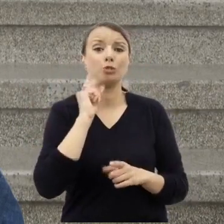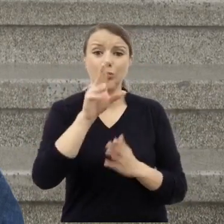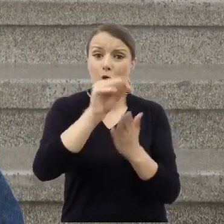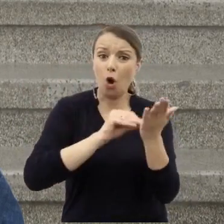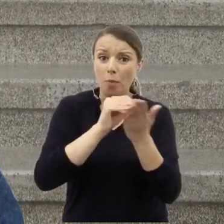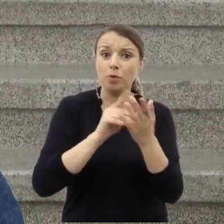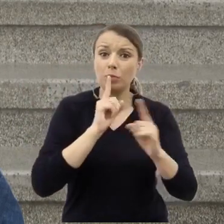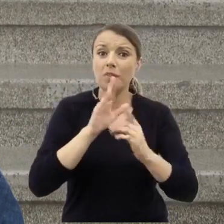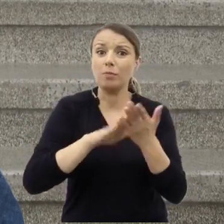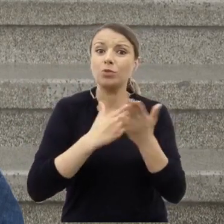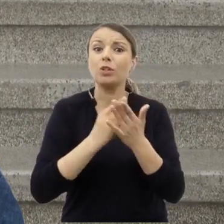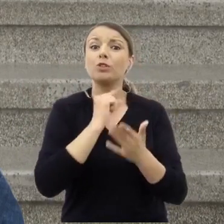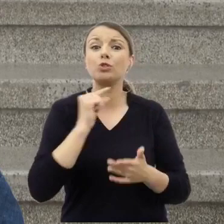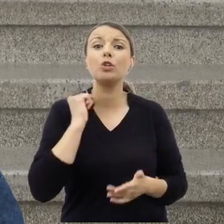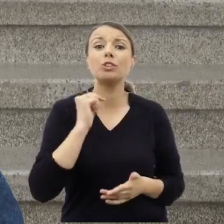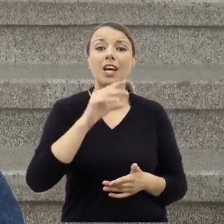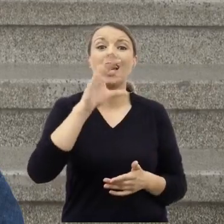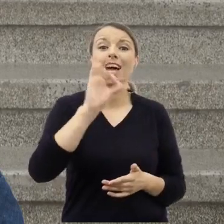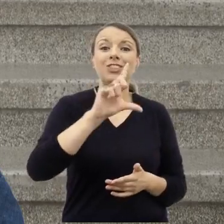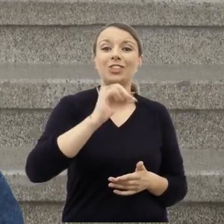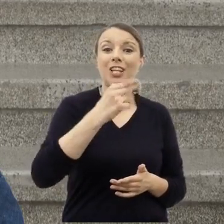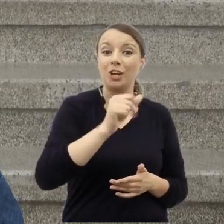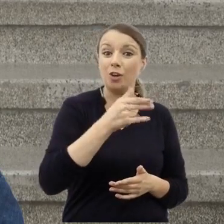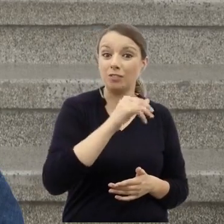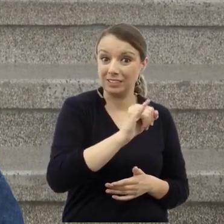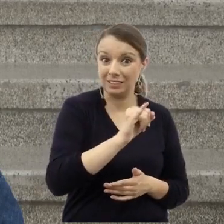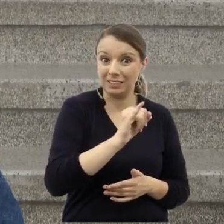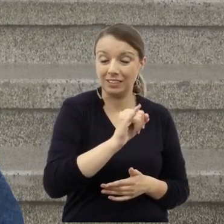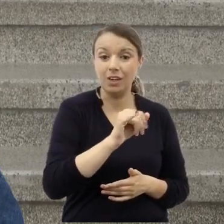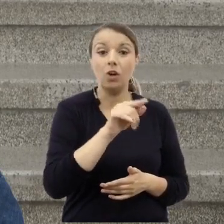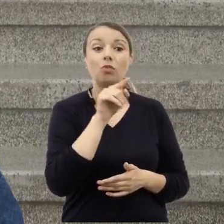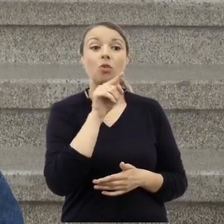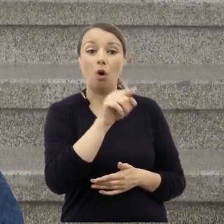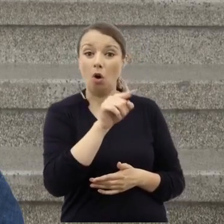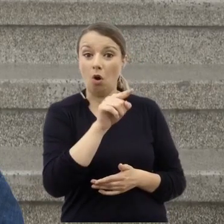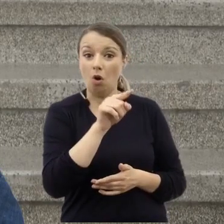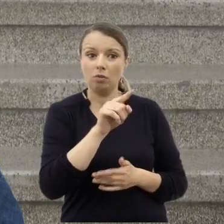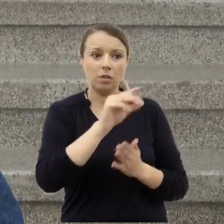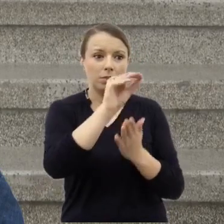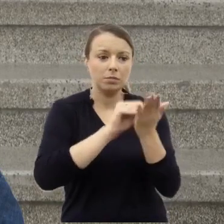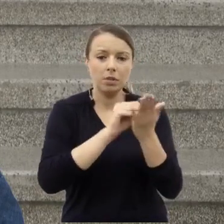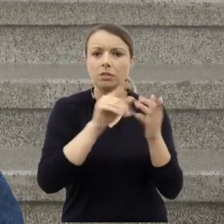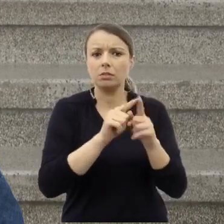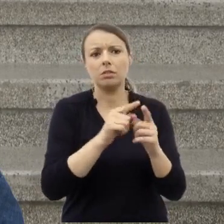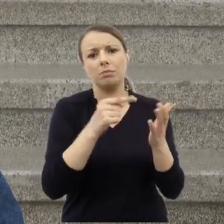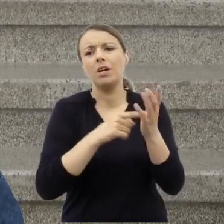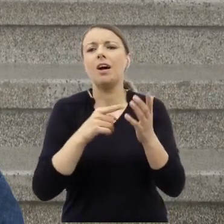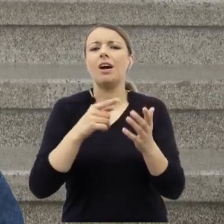ksiądz Śledzianowski, który robi sobie z Henryka Błaszczyka żarty.